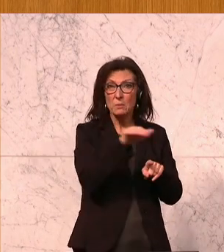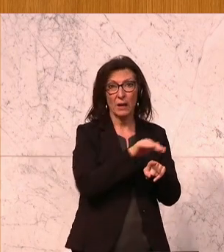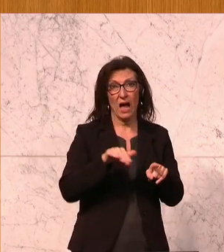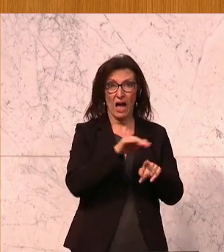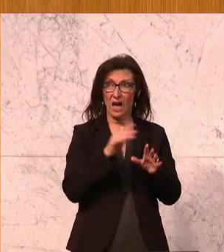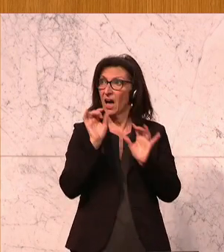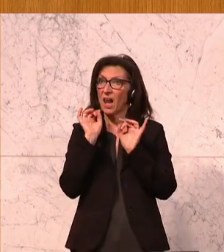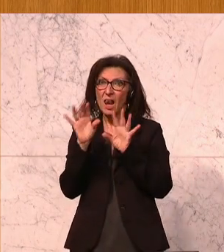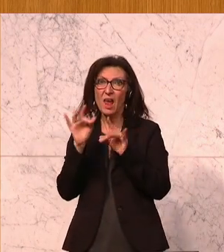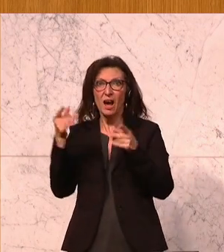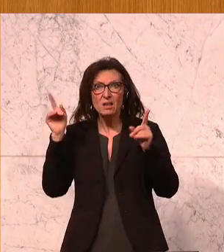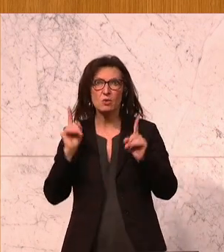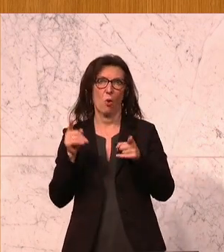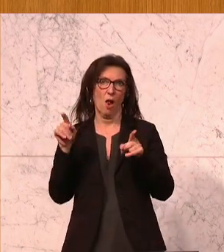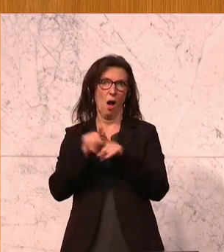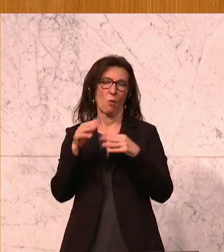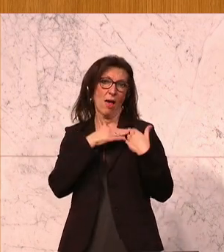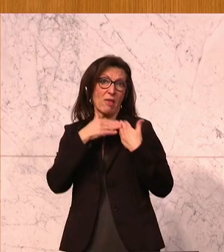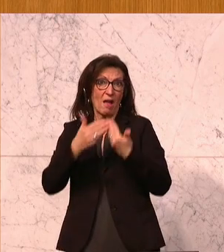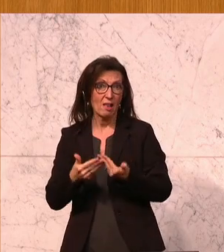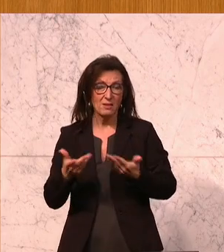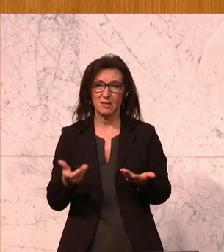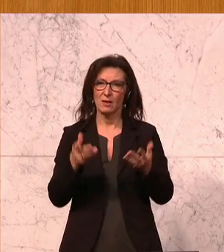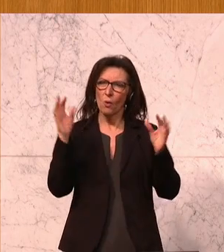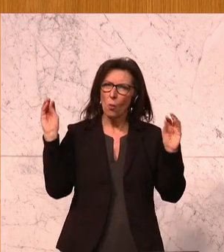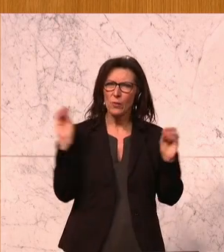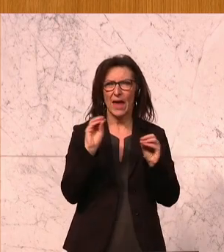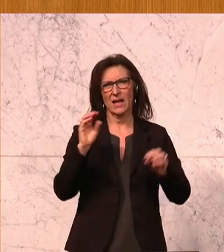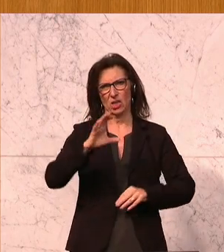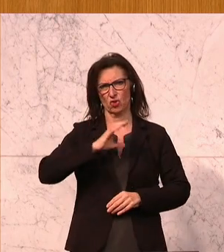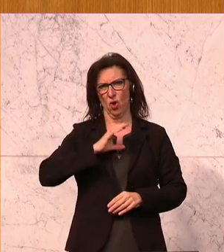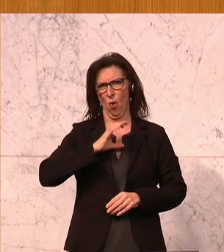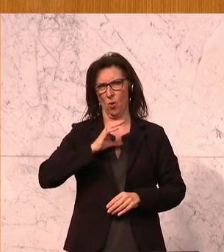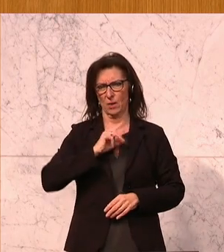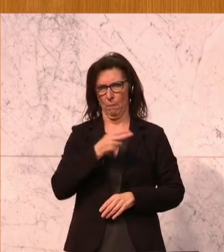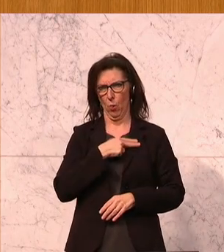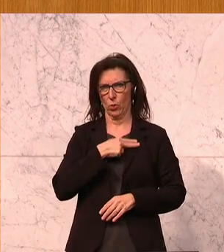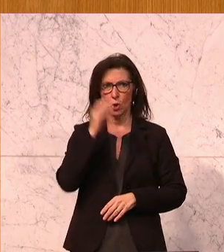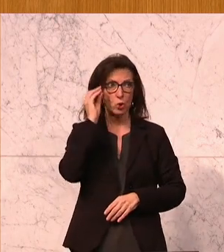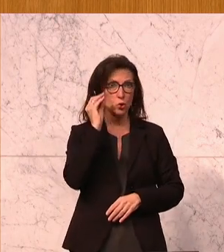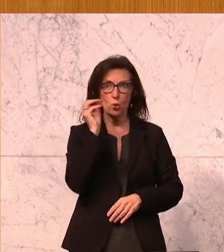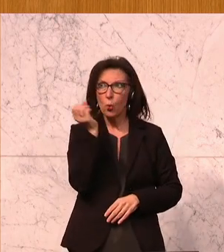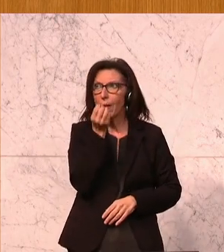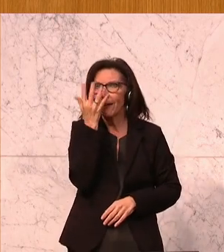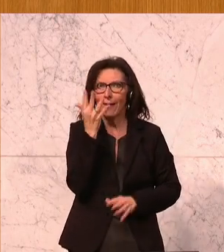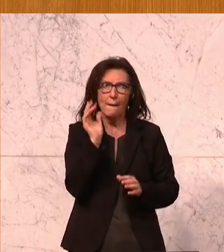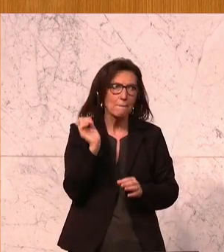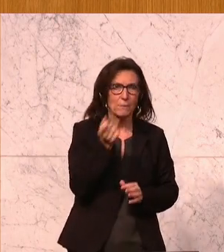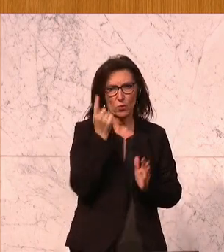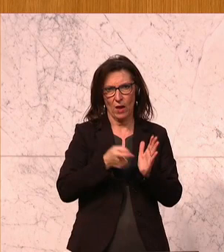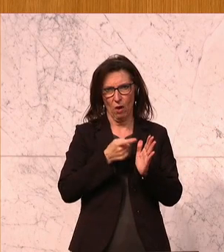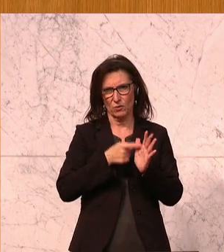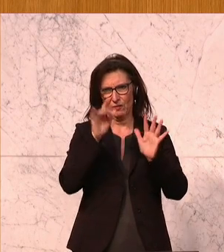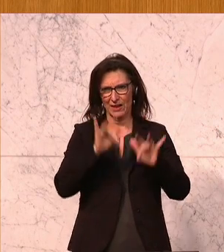Job machen können. Mit einem echten Chancenbonus für die Schulen, die natürlich besondere Herausforderungen haben. Es ist